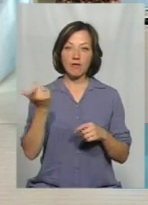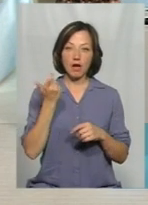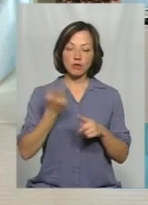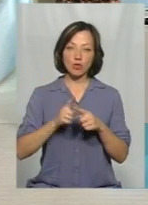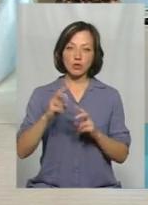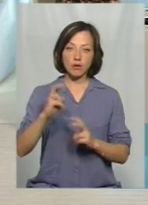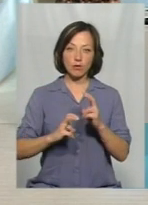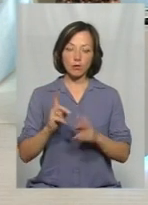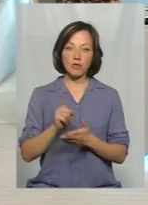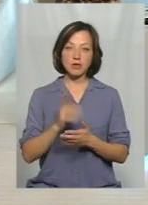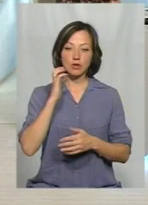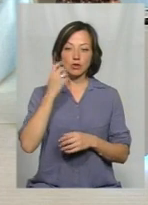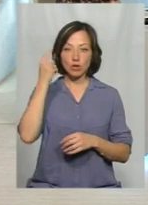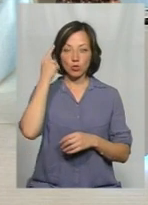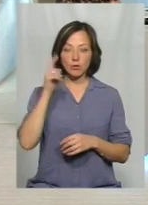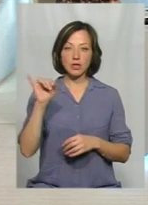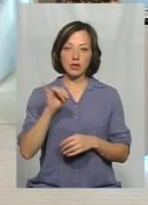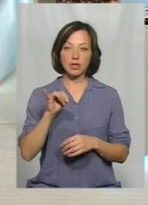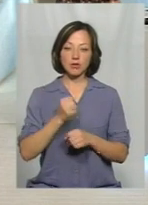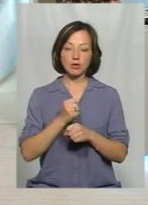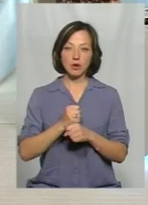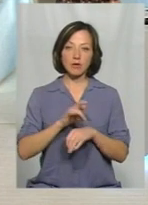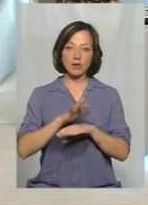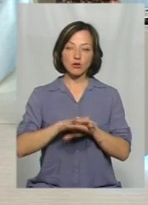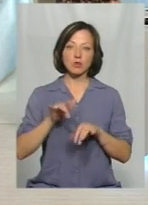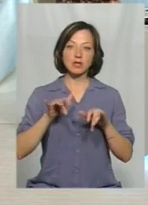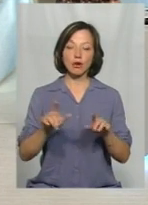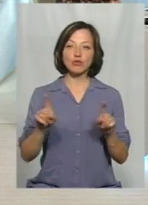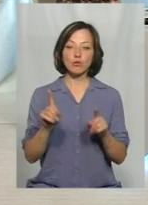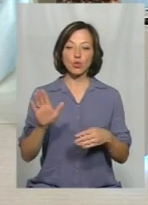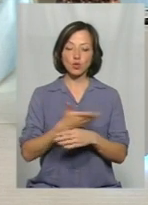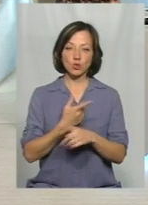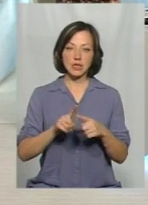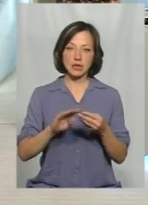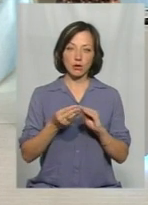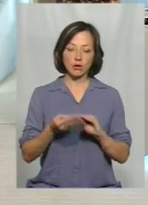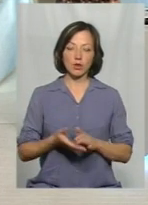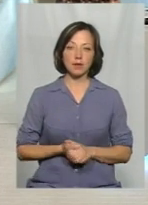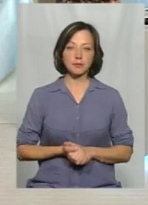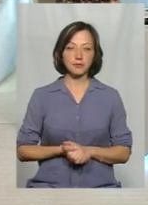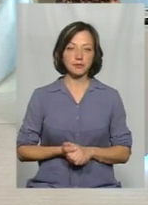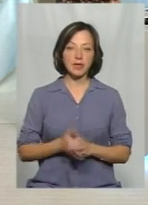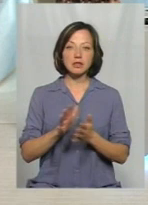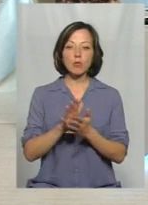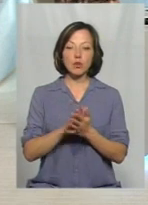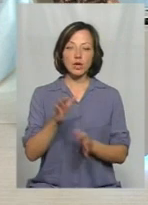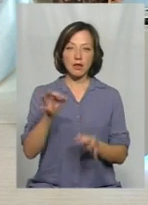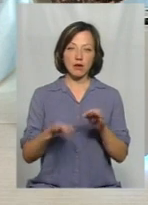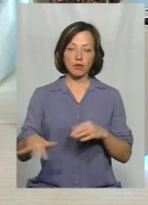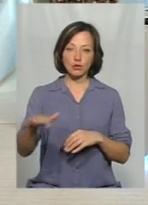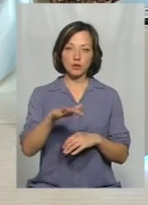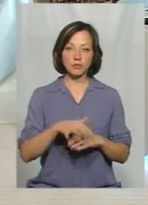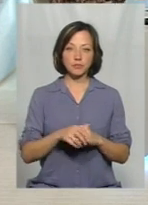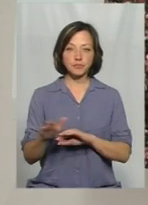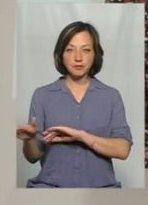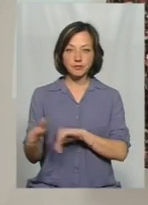даного підприємства повинні серйозно задуматися і вживати вичерпних заходів для того, щоб усунути в подальшому забруднення навколишнього середовища. А